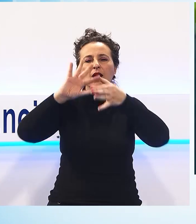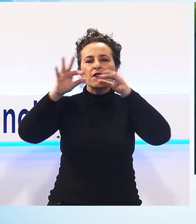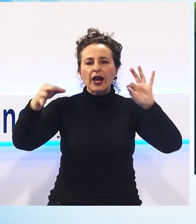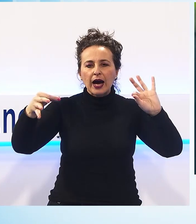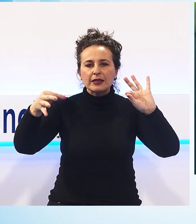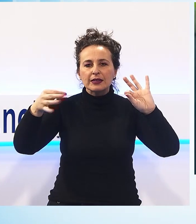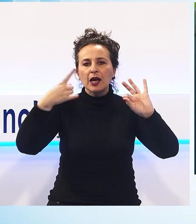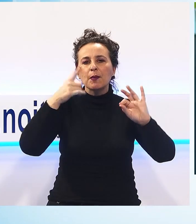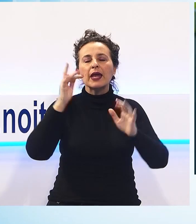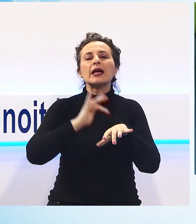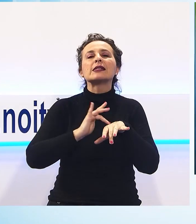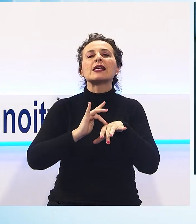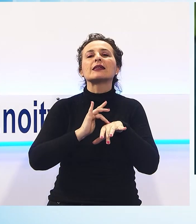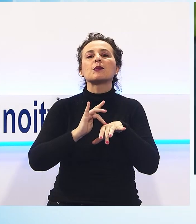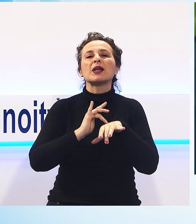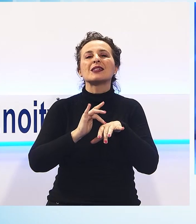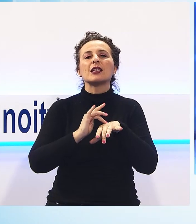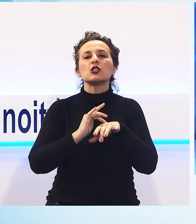prevenzione dei disturbi alimentari.